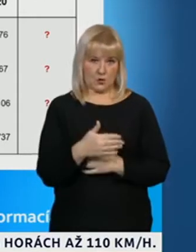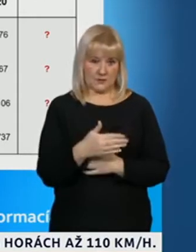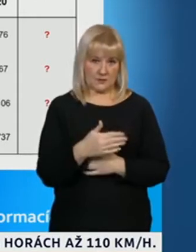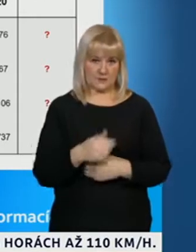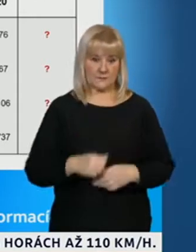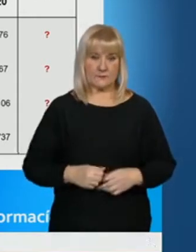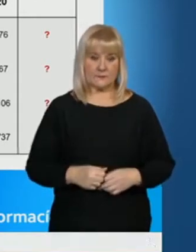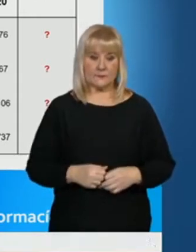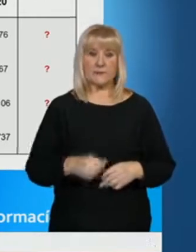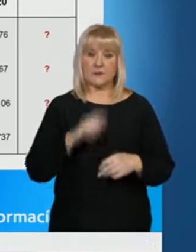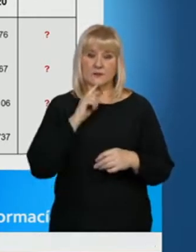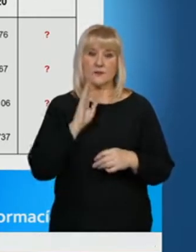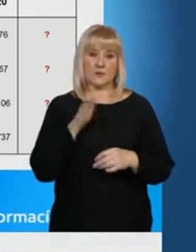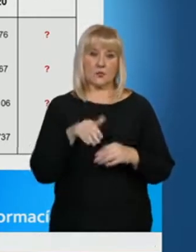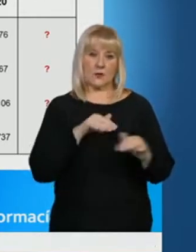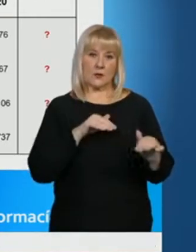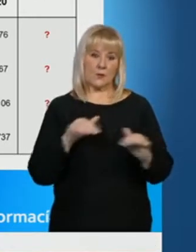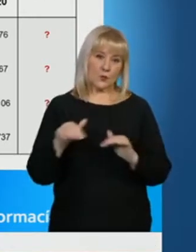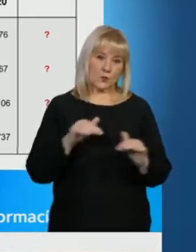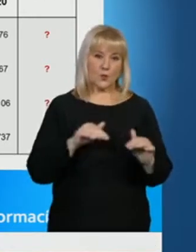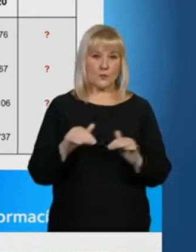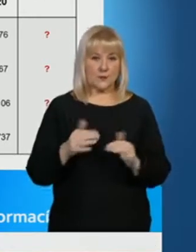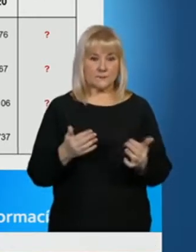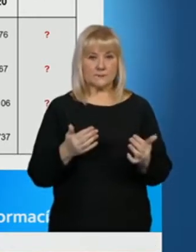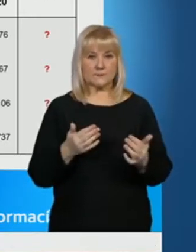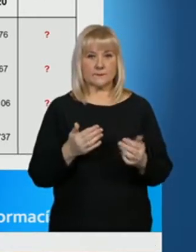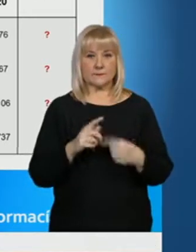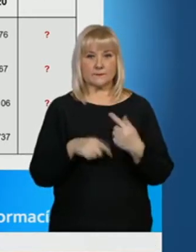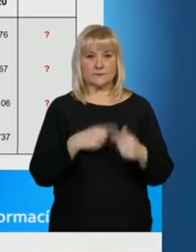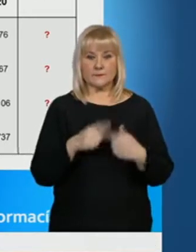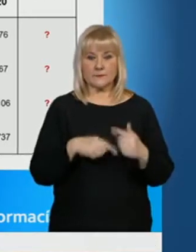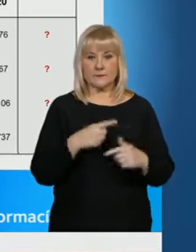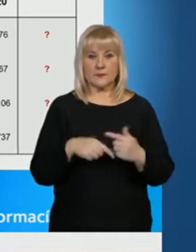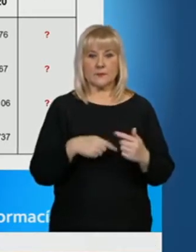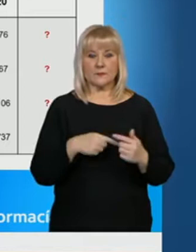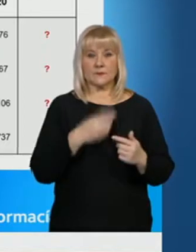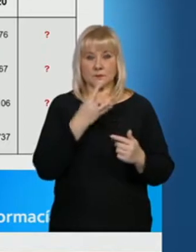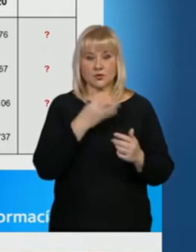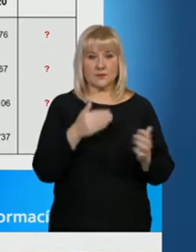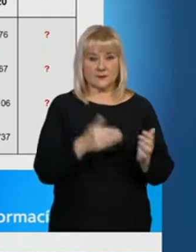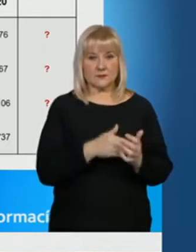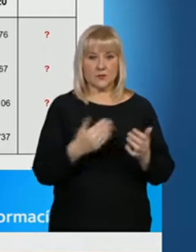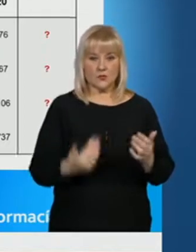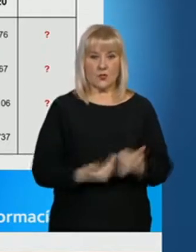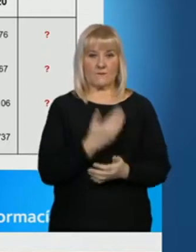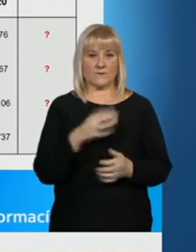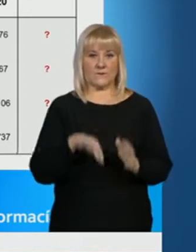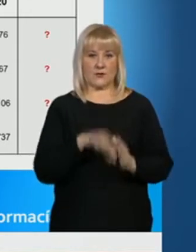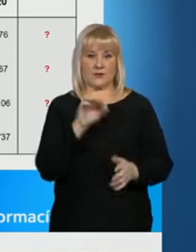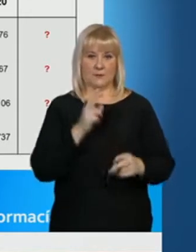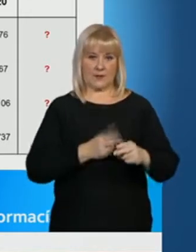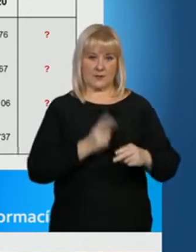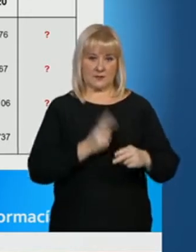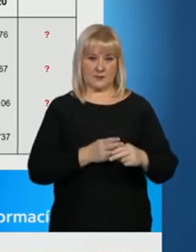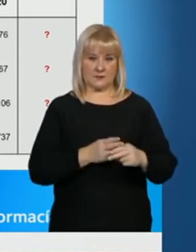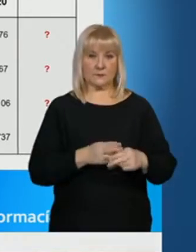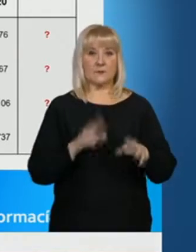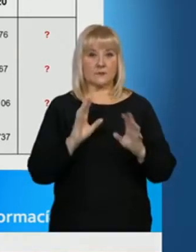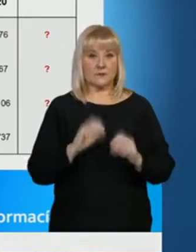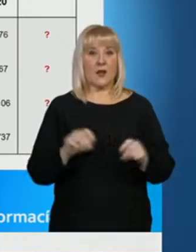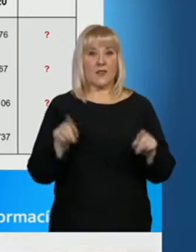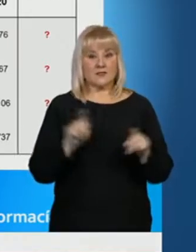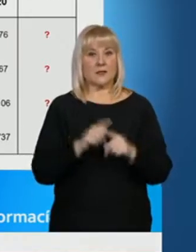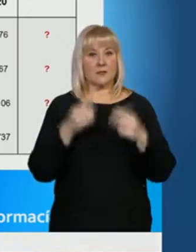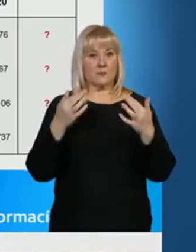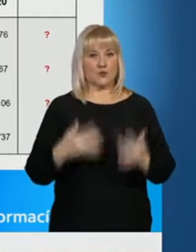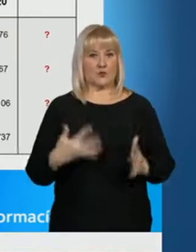zřejmě se budeme v průměru pohybovat mezi kolem 4 tisíc nově diagnostikovaných pacientů při zachování stejného objemu